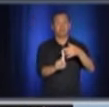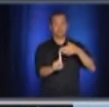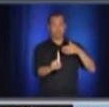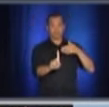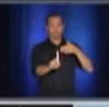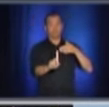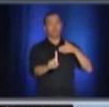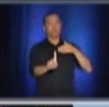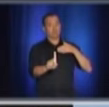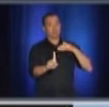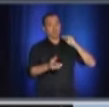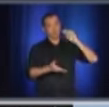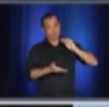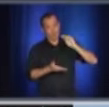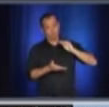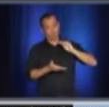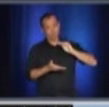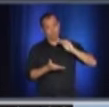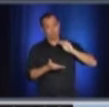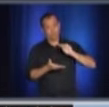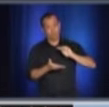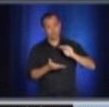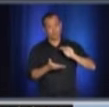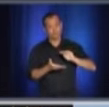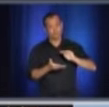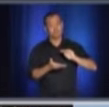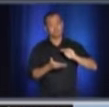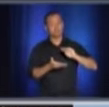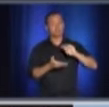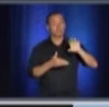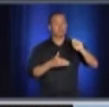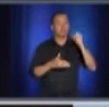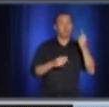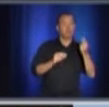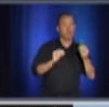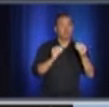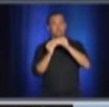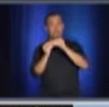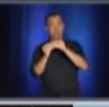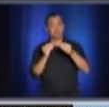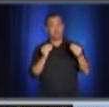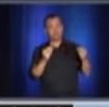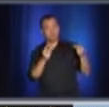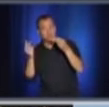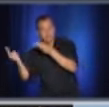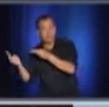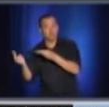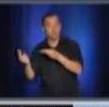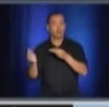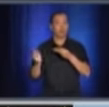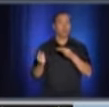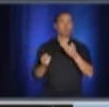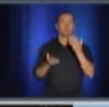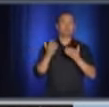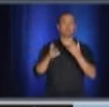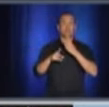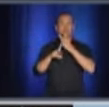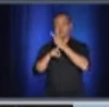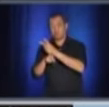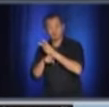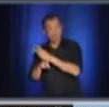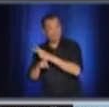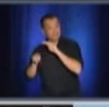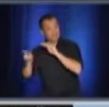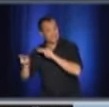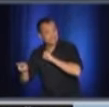plus bas possible. Parce qu'à chaque fois qu'on additionne un cas, c'est peut-être quelqu'un qui est à l'hôpital, c'est peut-être quelqu'un qui est au cours intensif.